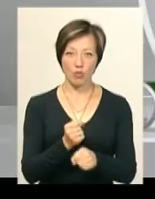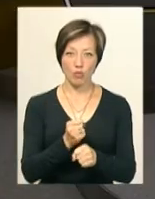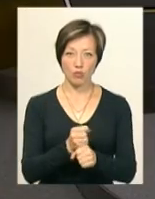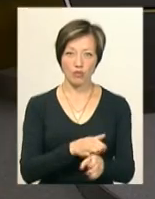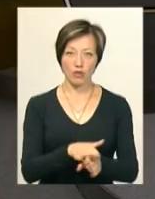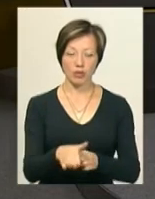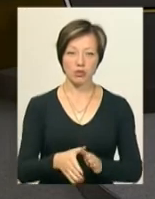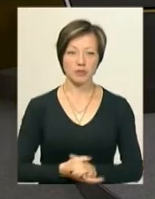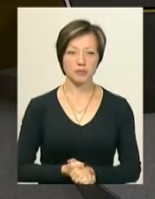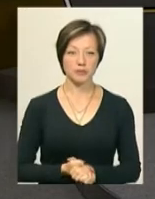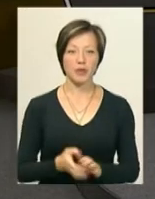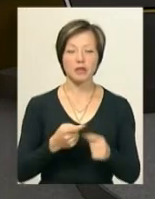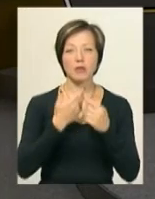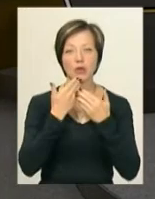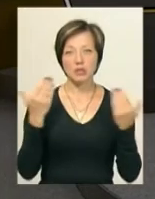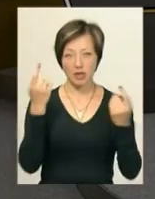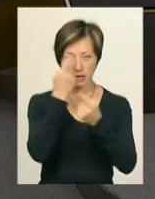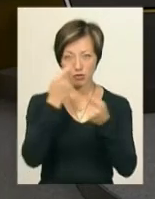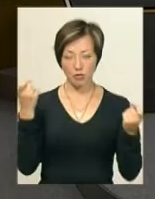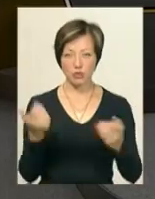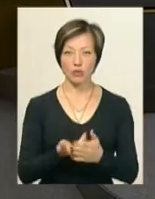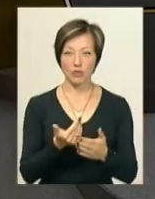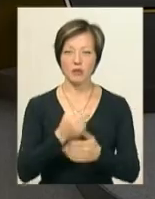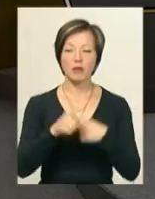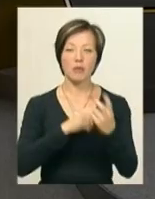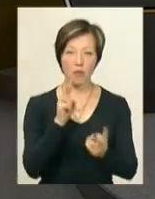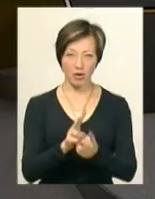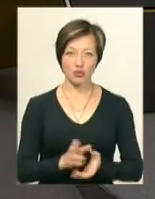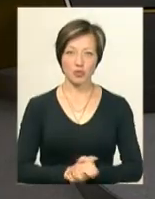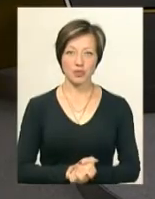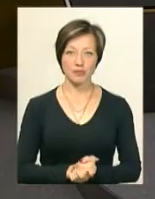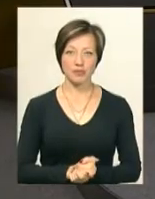Це була остання інформація випуску. Побачимось.